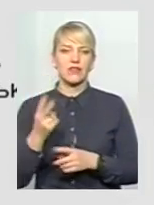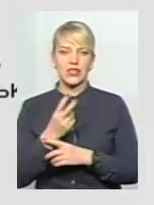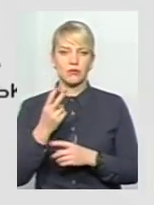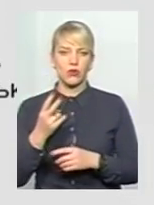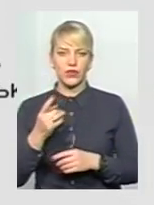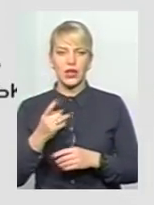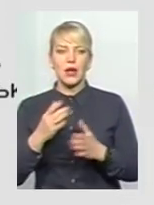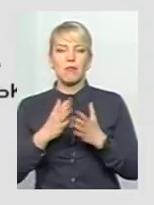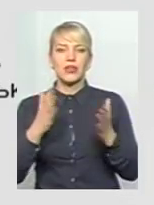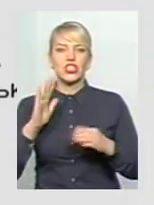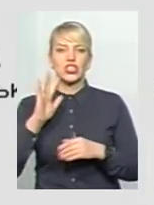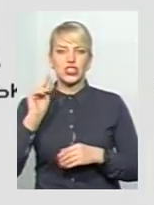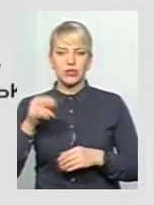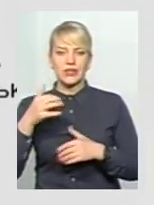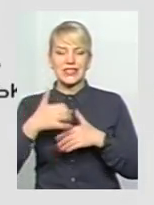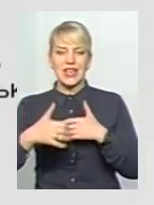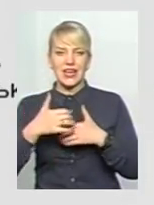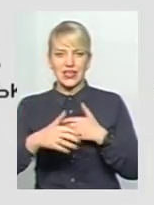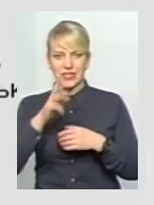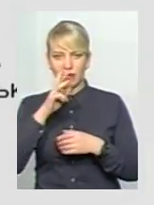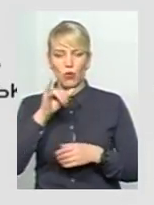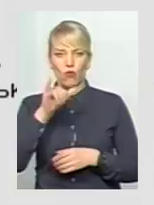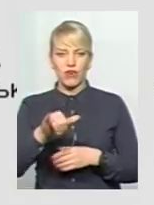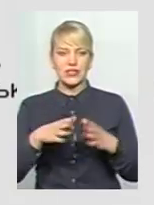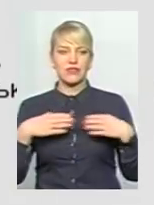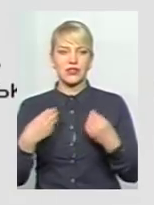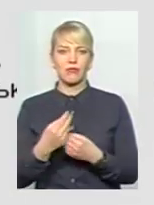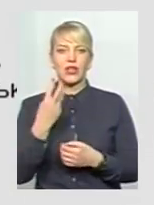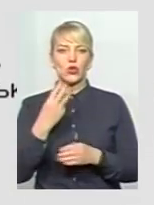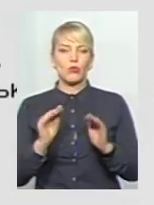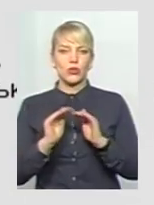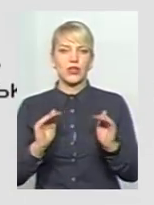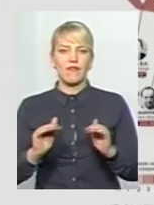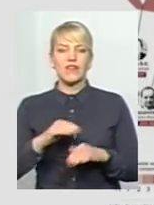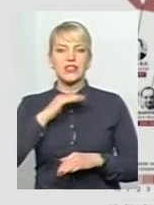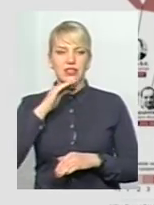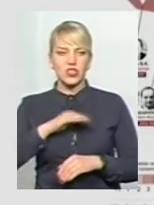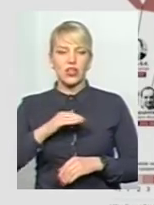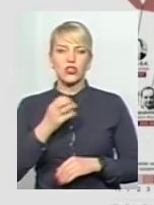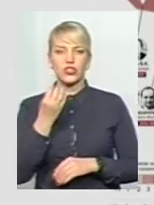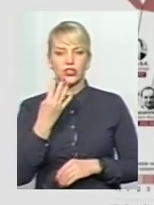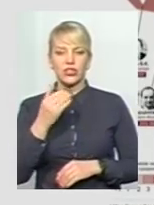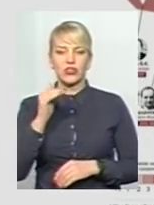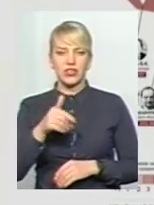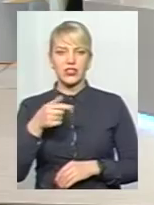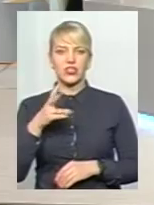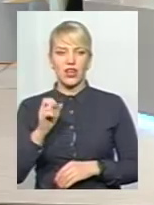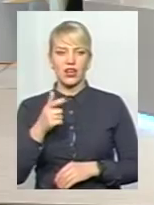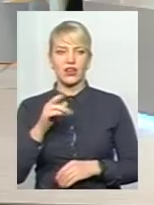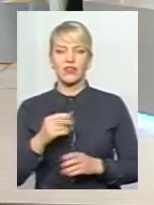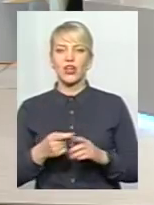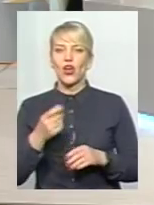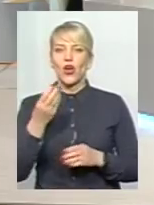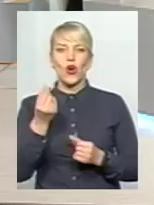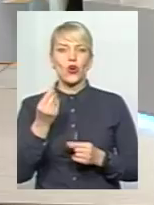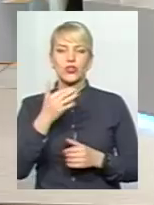більше середньої зарплати. Але ж вашій сім'ї із трьома дітьми вистачало 14 тисяч на місяць. Грошей ніколи не